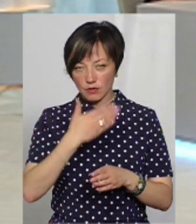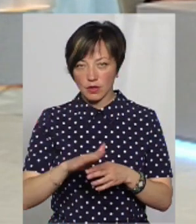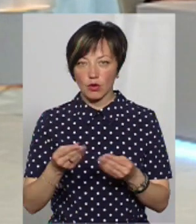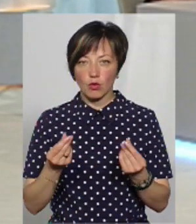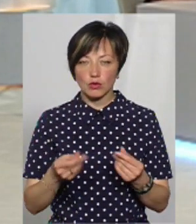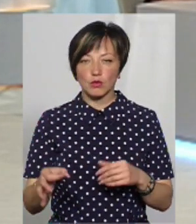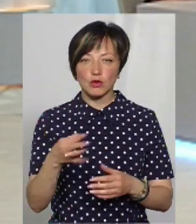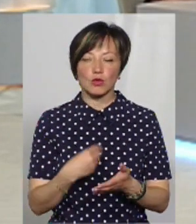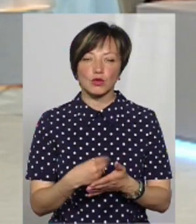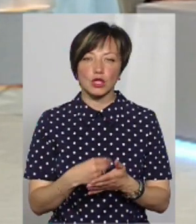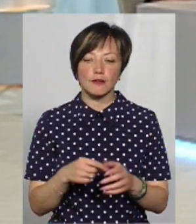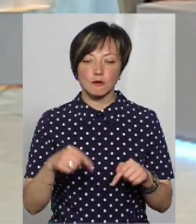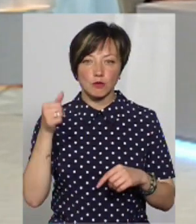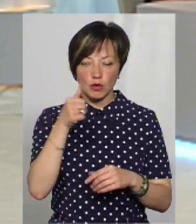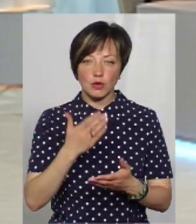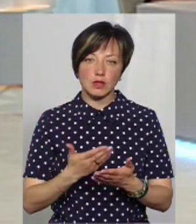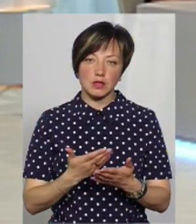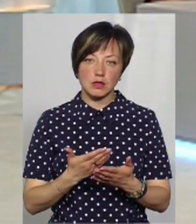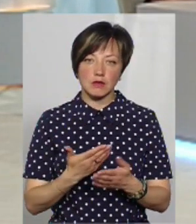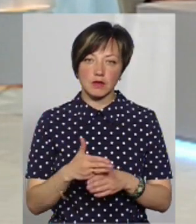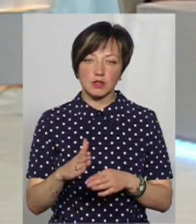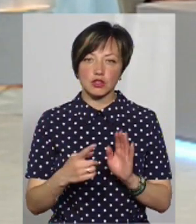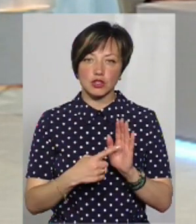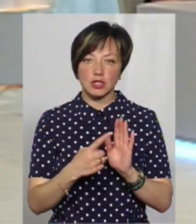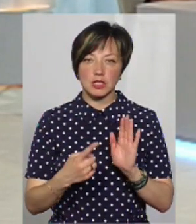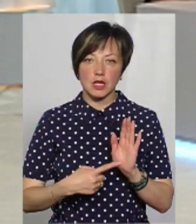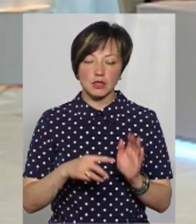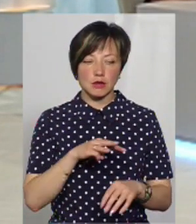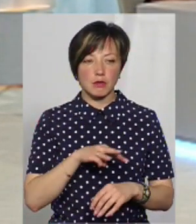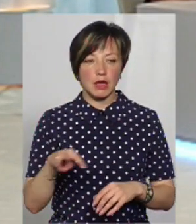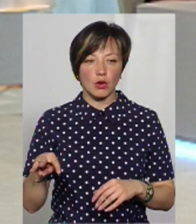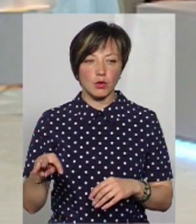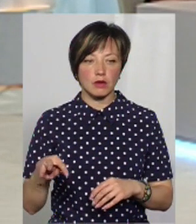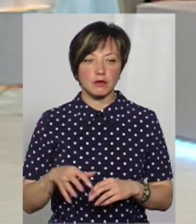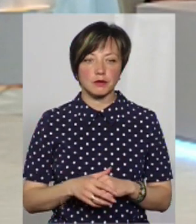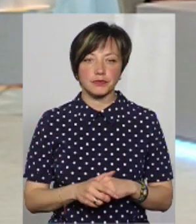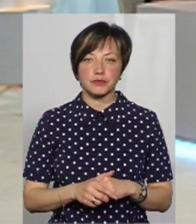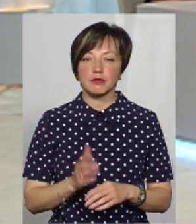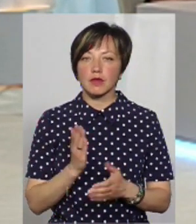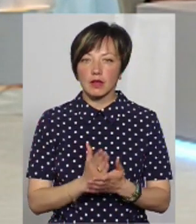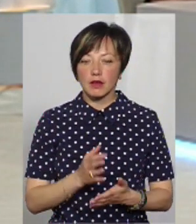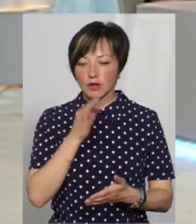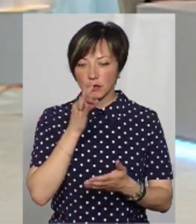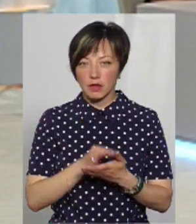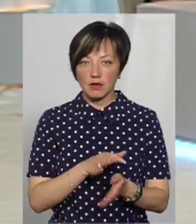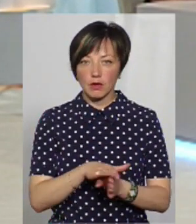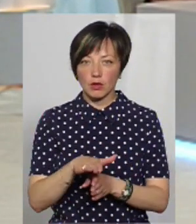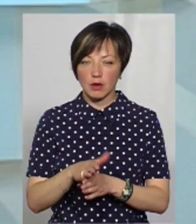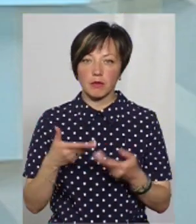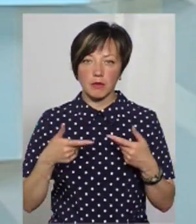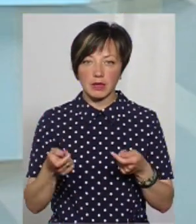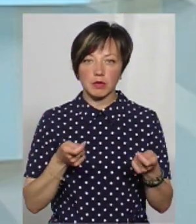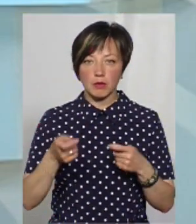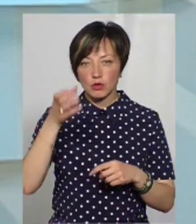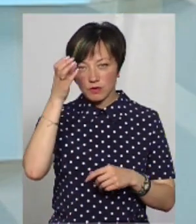виділяються кошти з обласного бюджету. Цього року їх виділено 16 мільйонів. Тобто є відповідальні виконавці. Це ми,